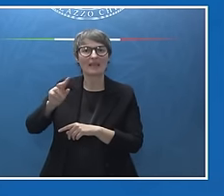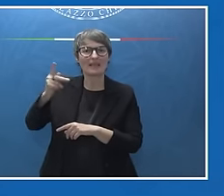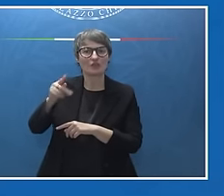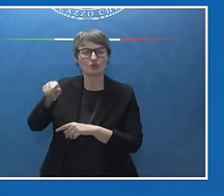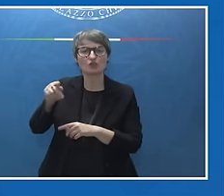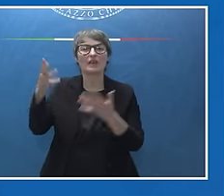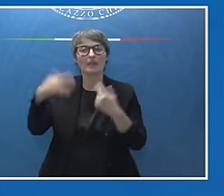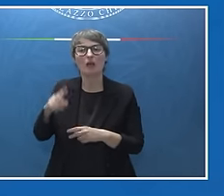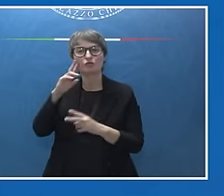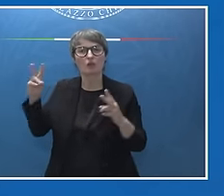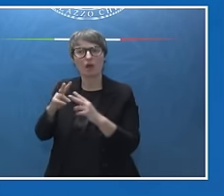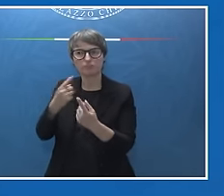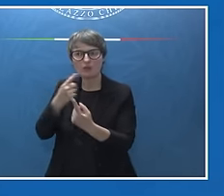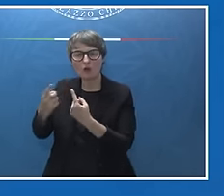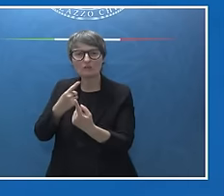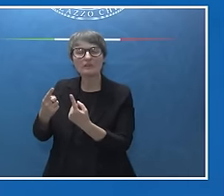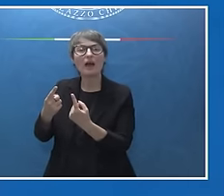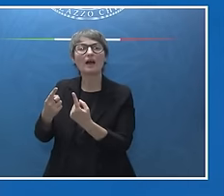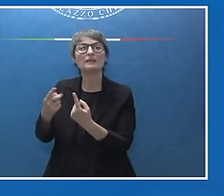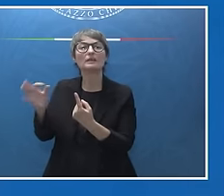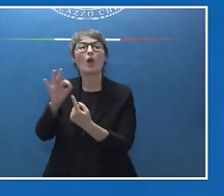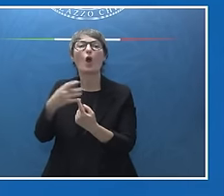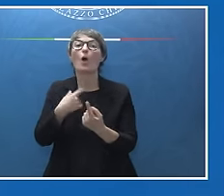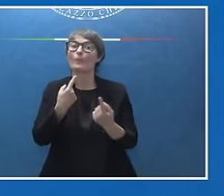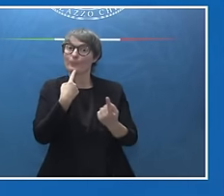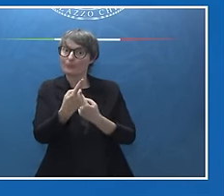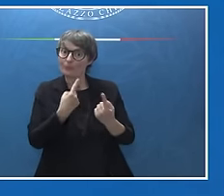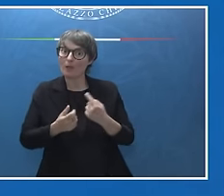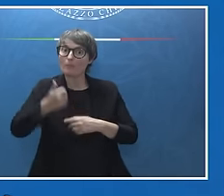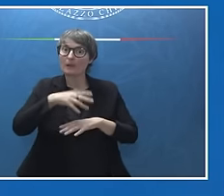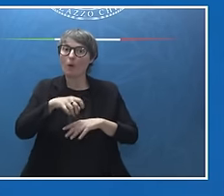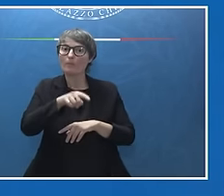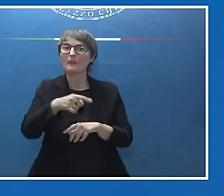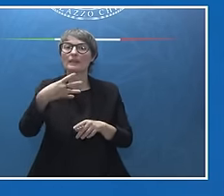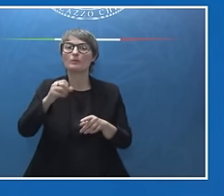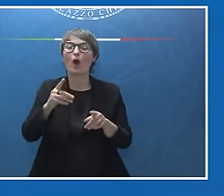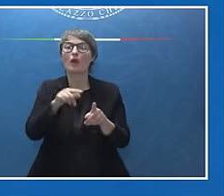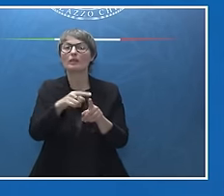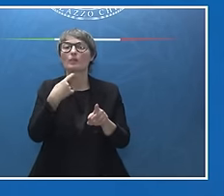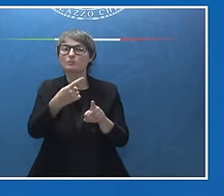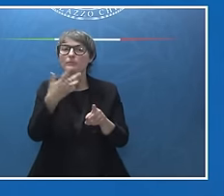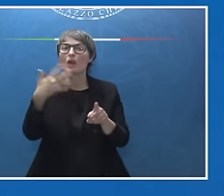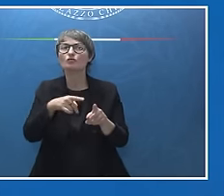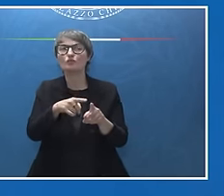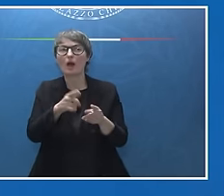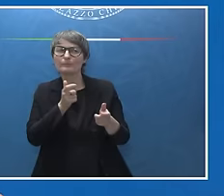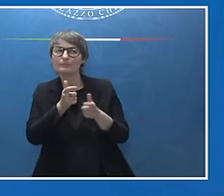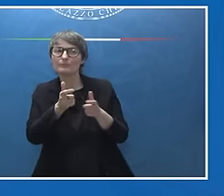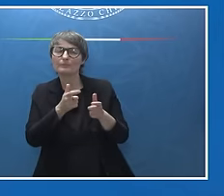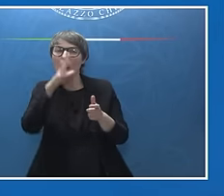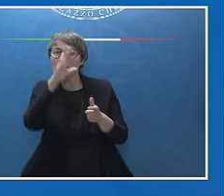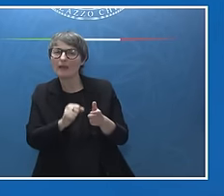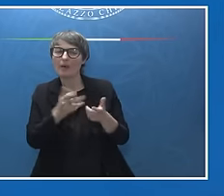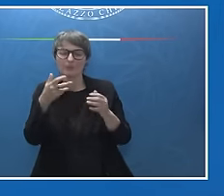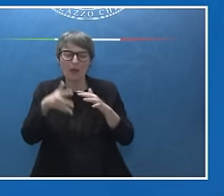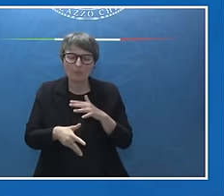mie discussioni, invece, con il Primo Ministro Modi ho esplorato, abbiamo esplorato modalità per approfondire il